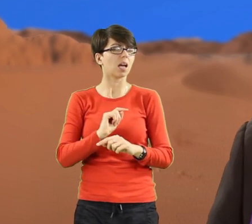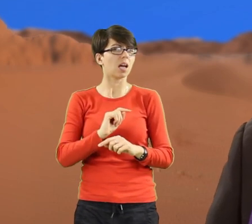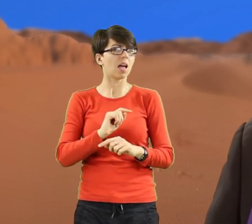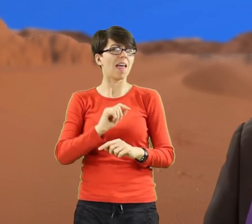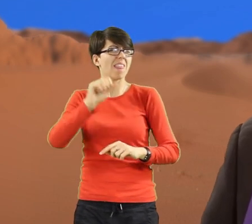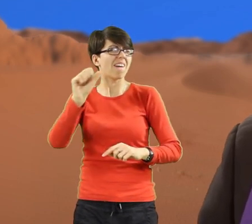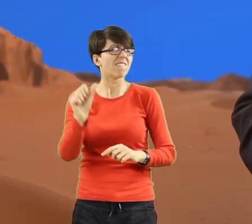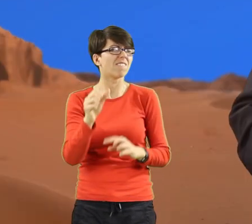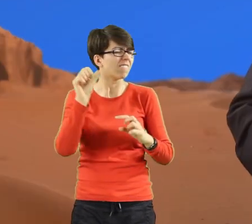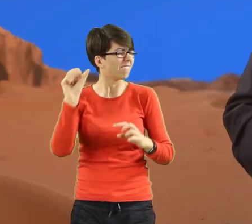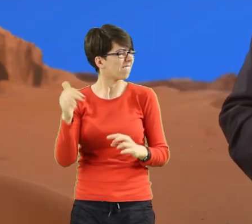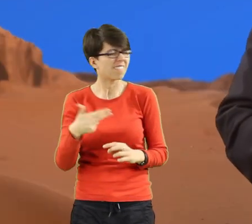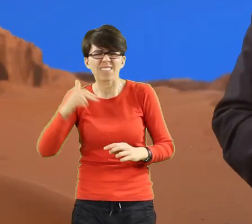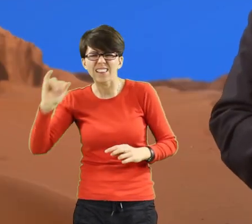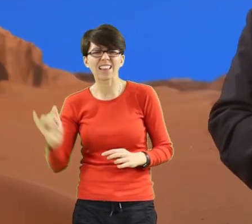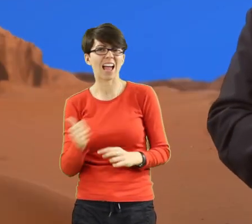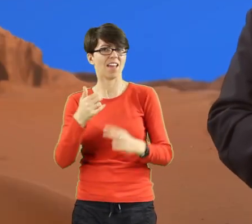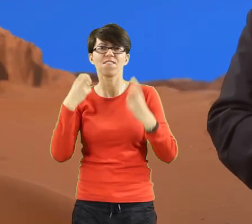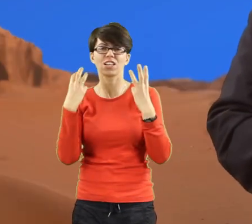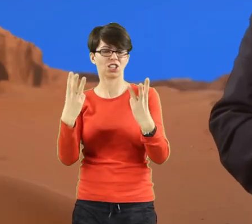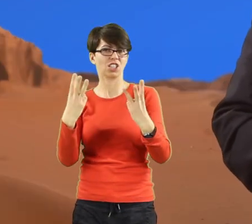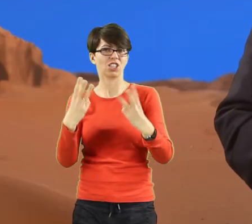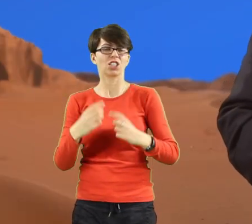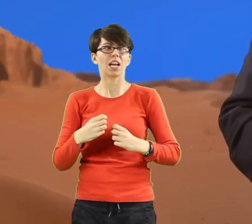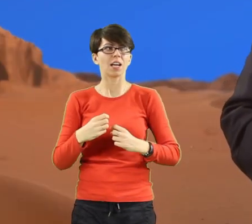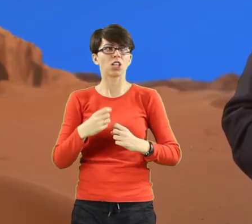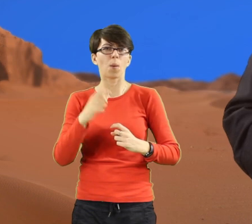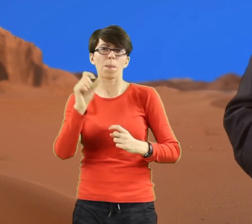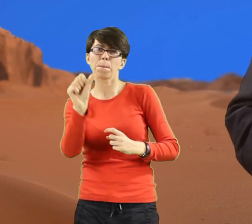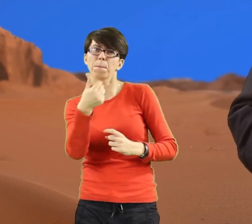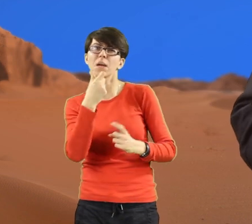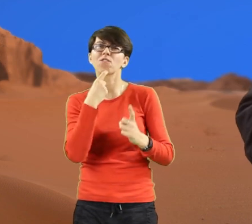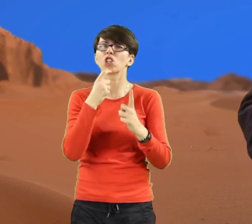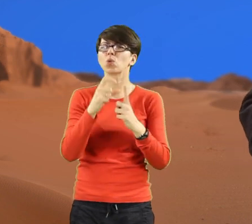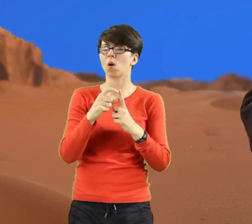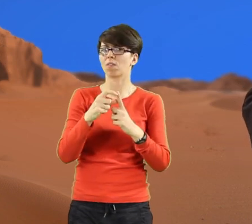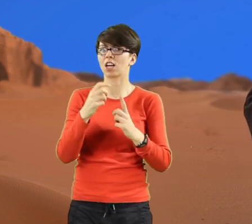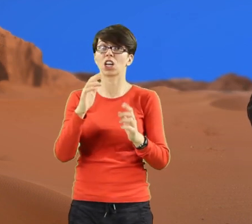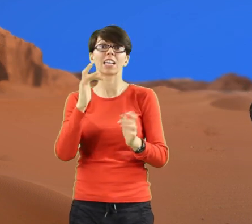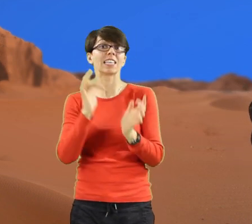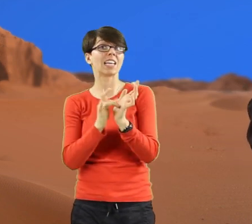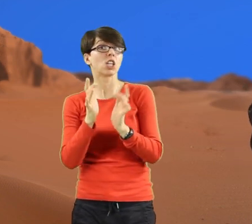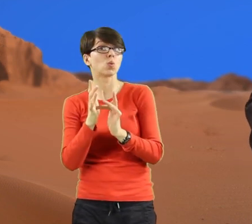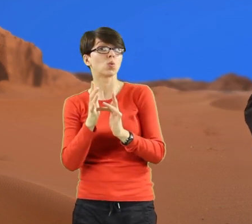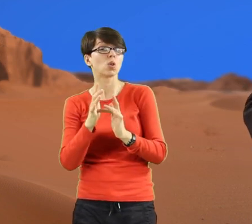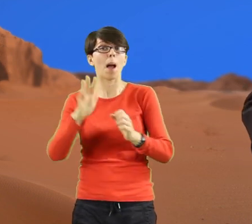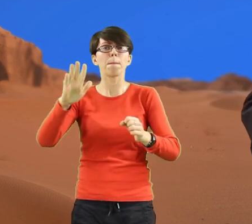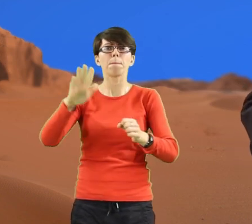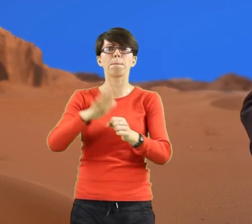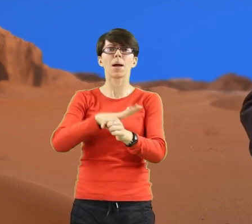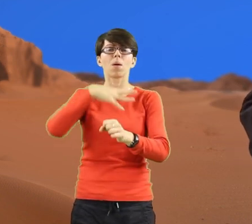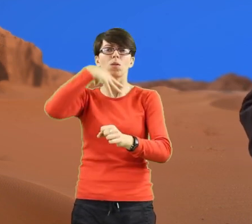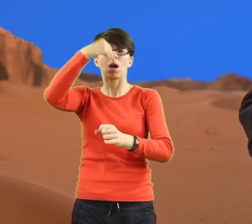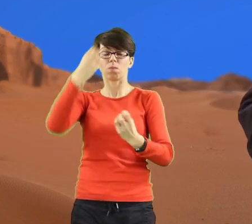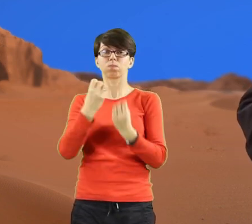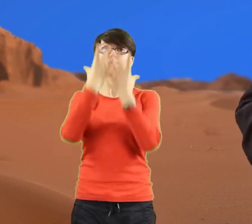Jezusa na pustyni. Pierwsze słowa tego fragmentu mówią, iż Jezus, pełen Ducha Świętego